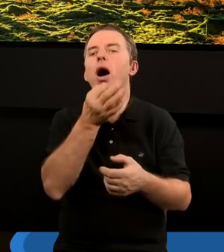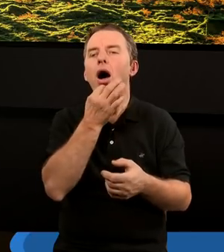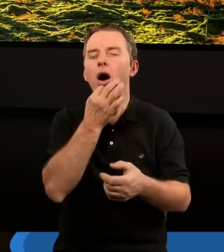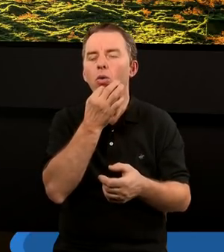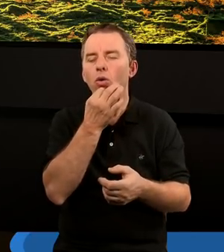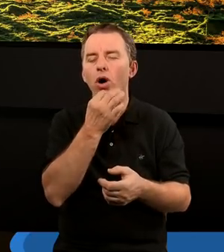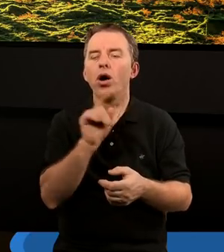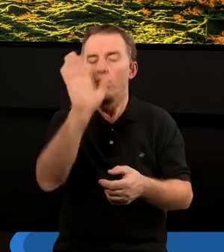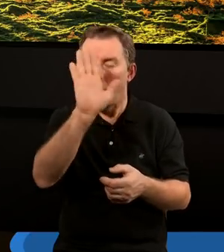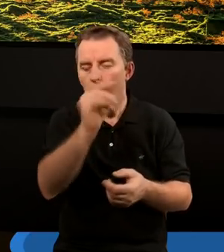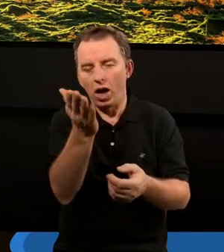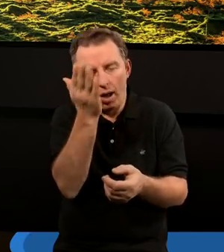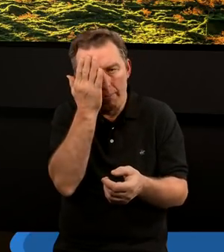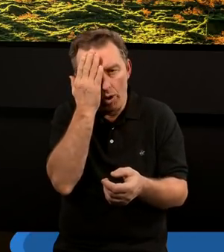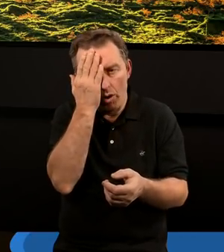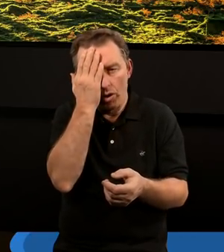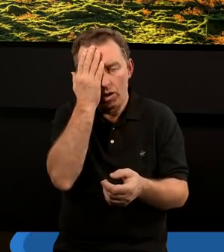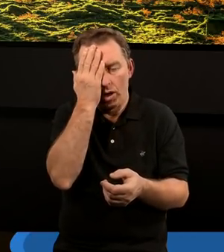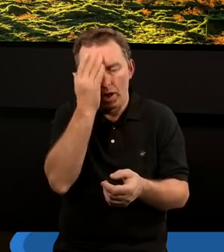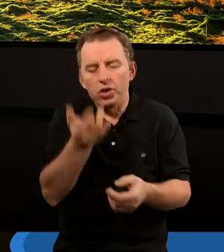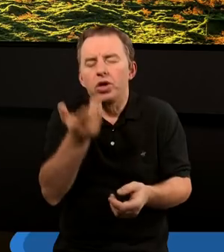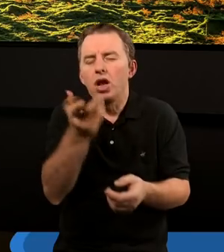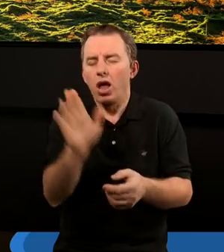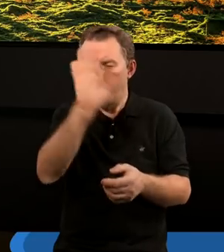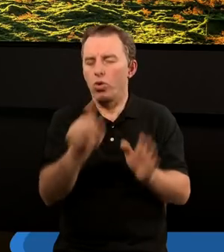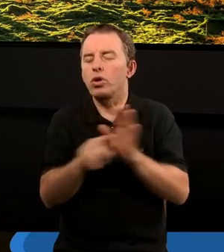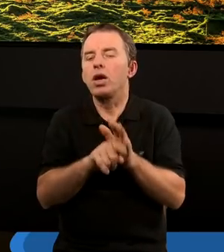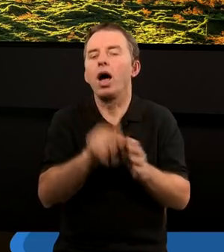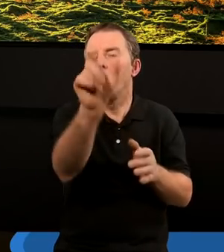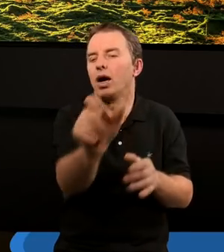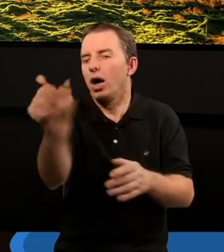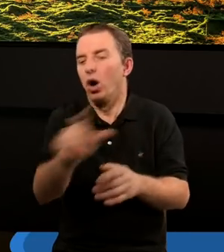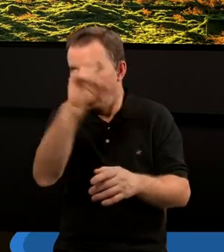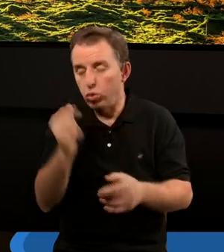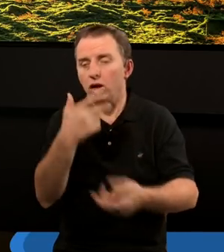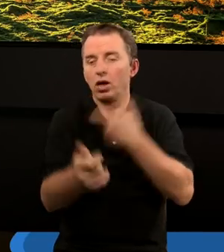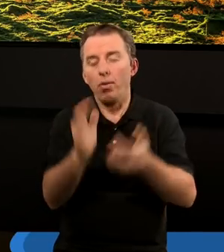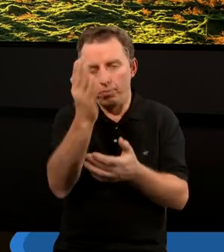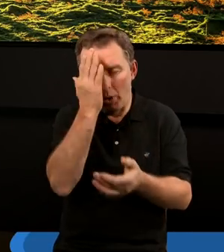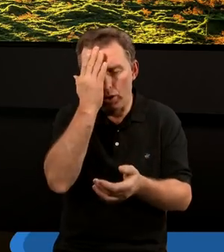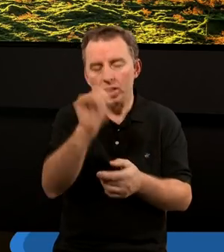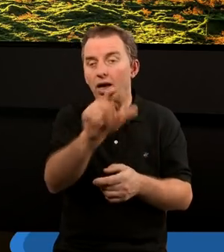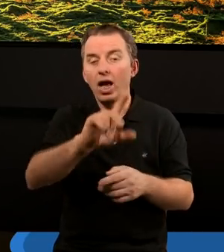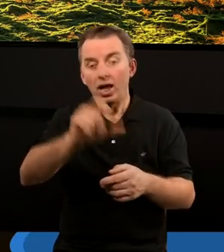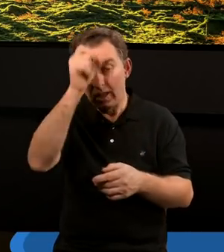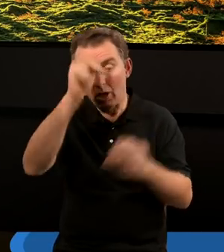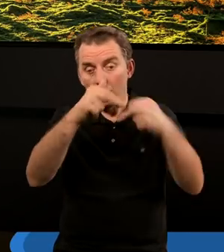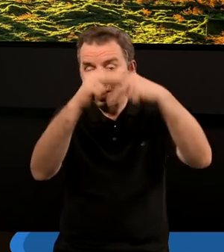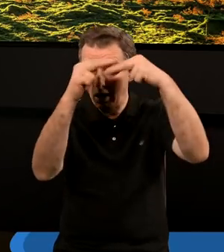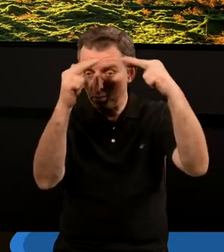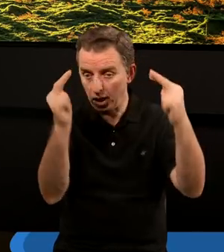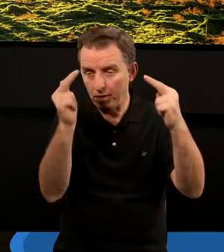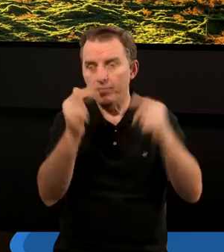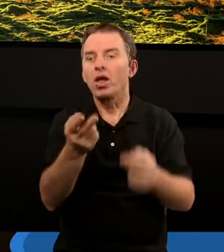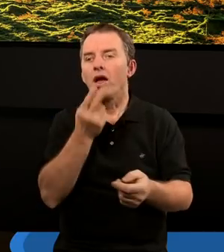Go jeszcze poznało, ile dla nich zrobił. Bo gdyby poznali Go tak, jak te istoty niebieskie,